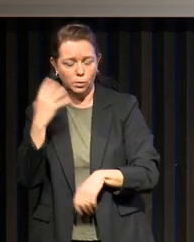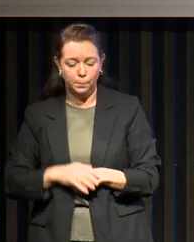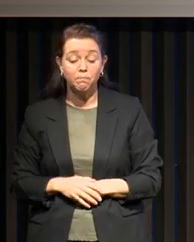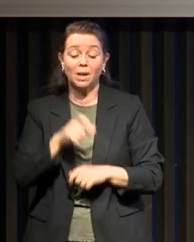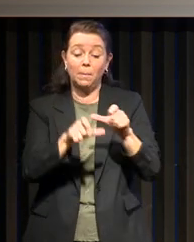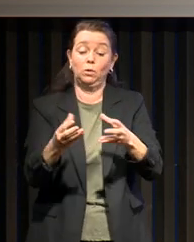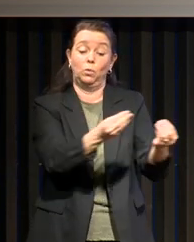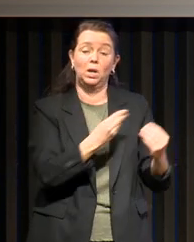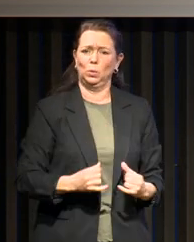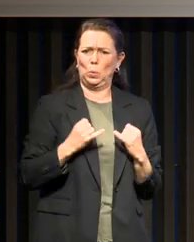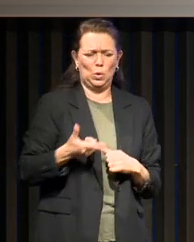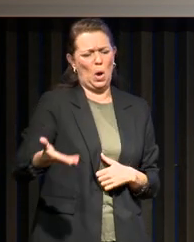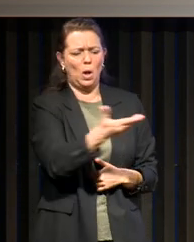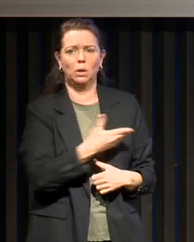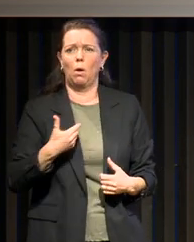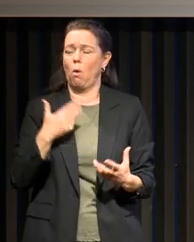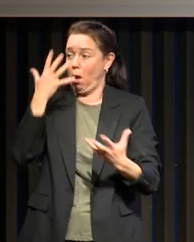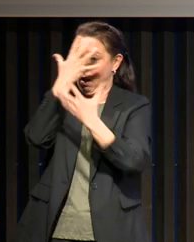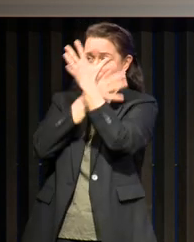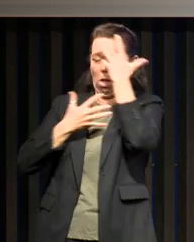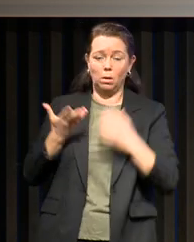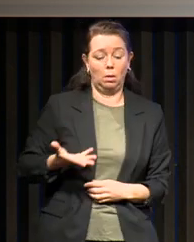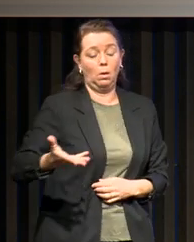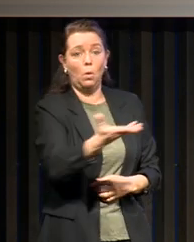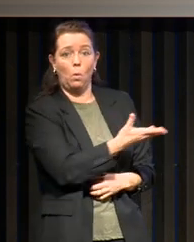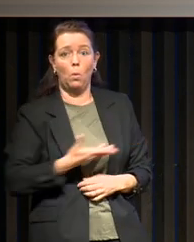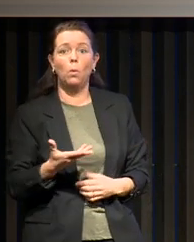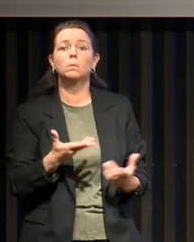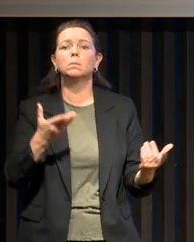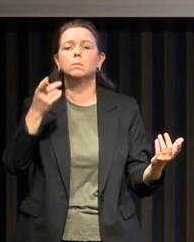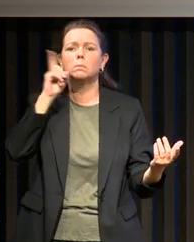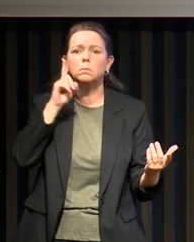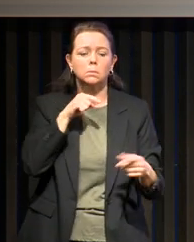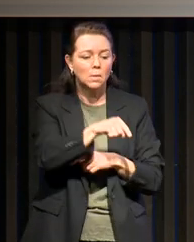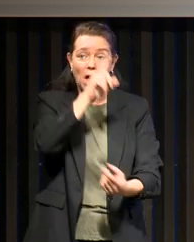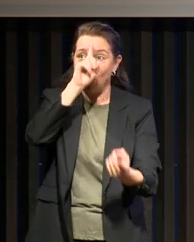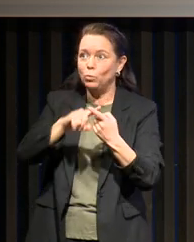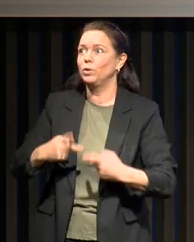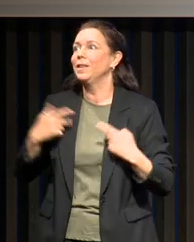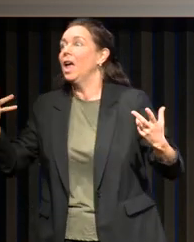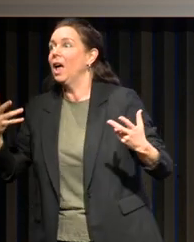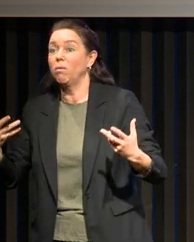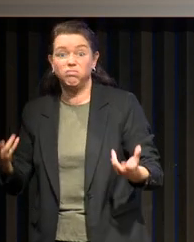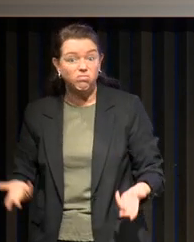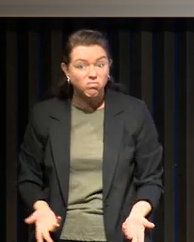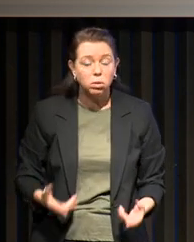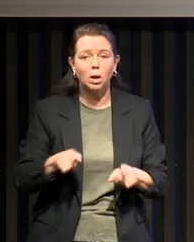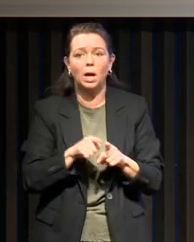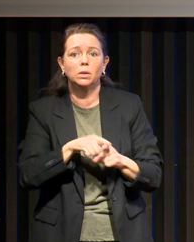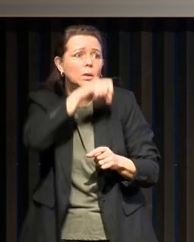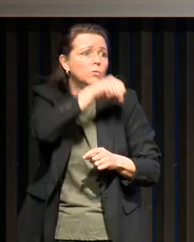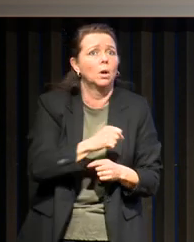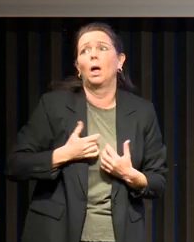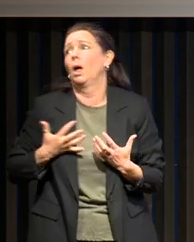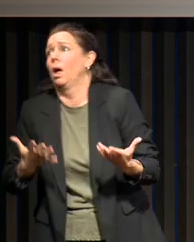sont désemparés. Ils sont pris entre ne plus avoir de but dans la vie et dans des tourments passionnels auxquels ils